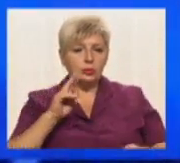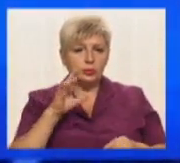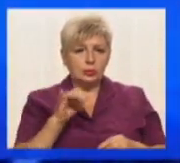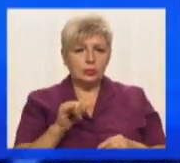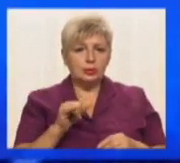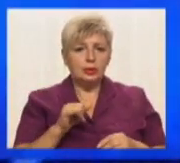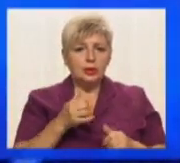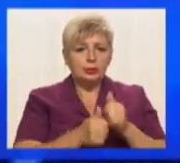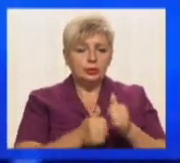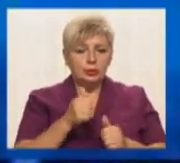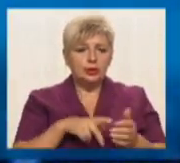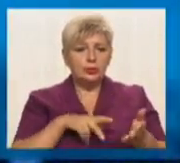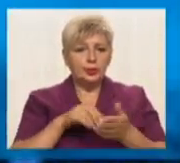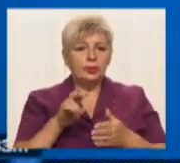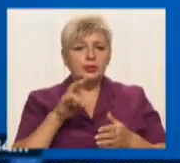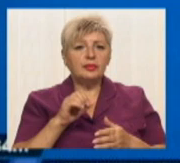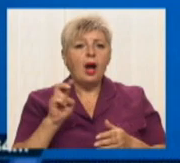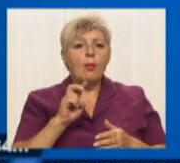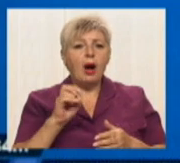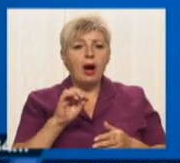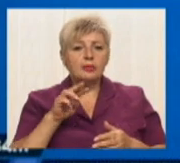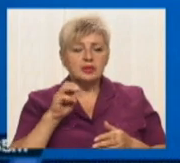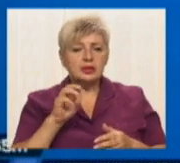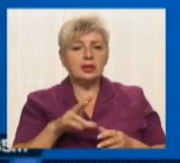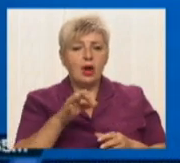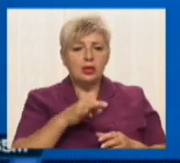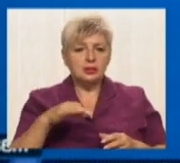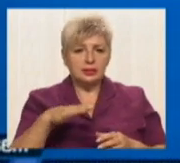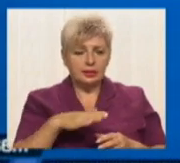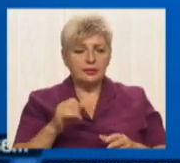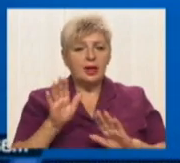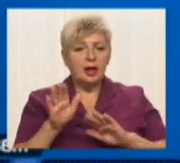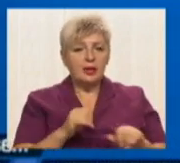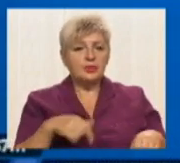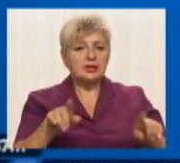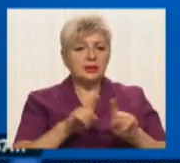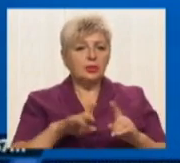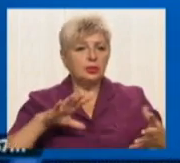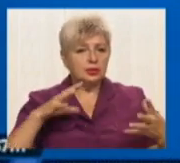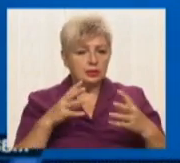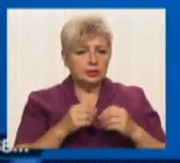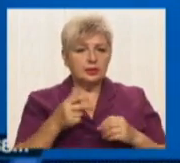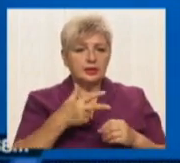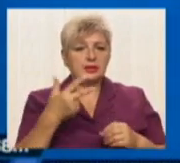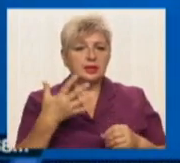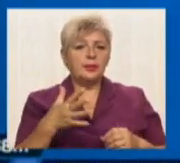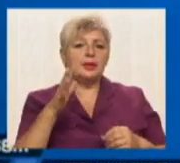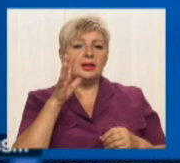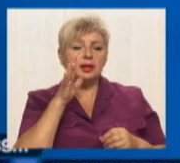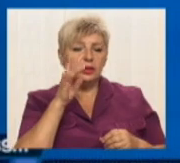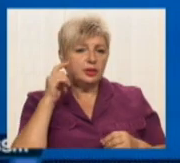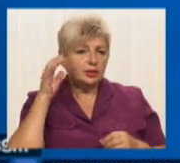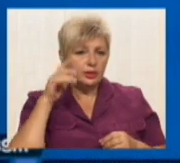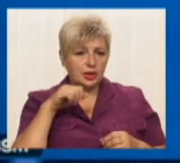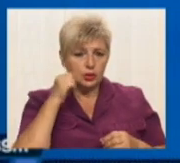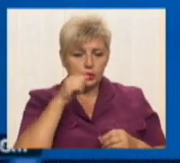цього спорту. Турнір проходив на Багамських островах в Тихому океані. Після такого результату на міжнародних змаганнях 35-річного